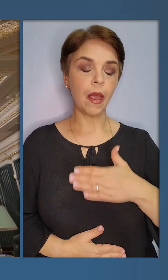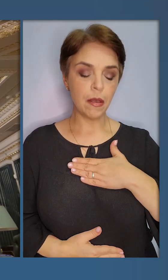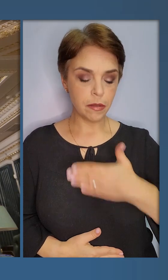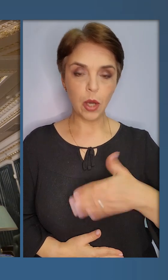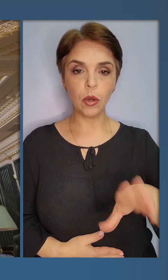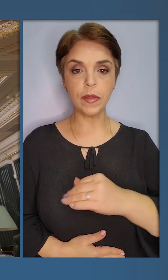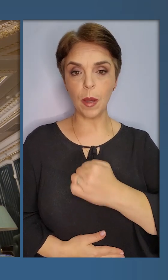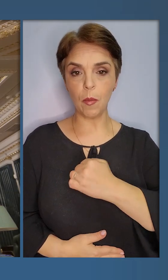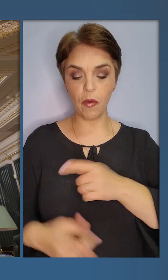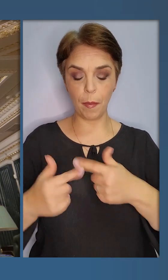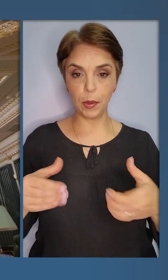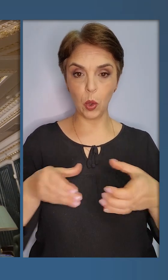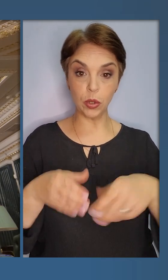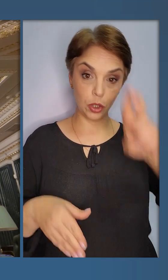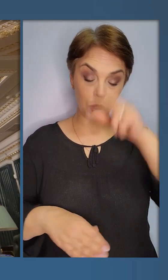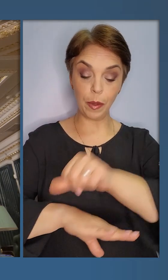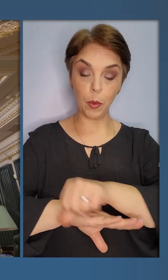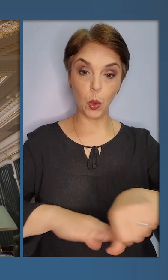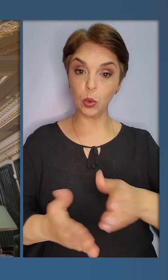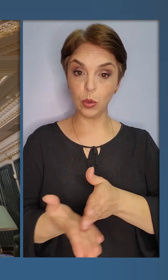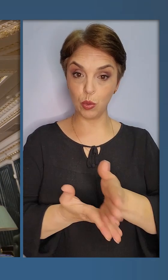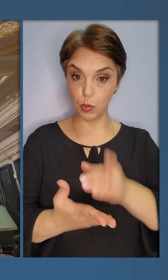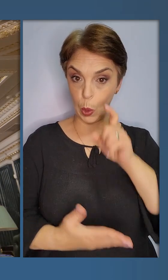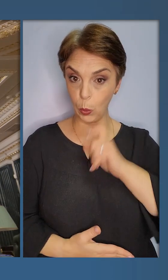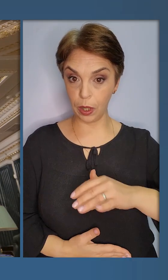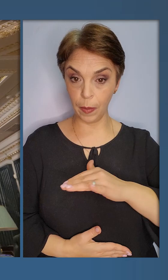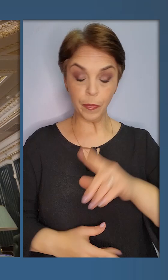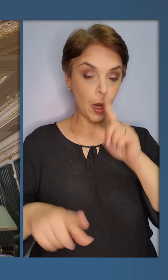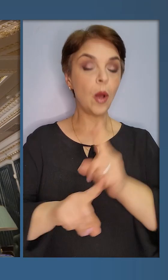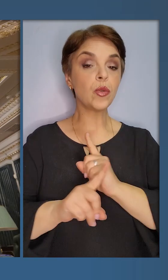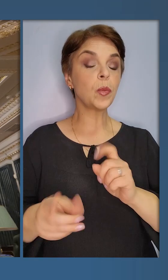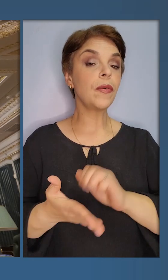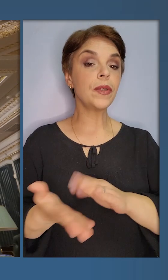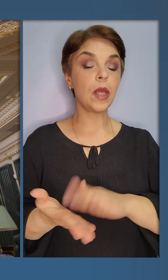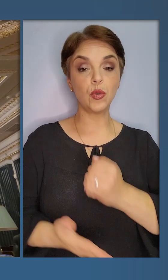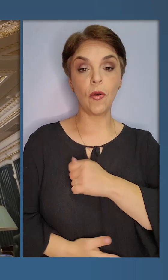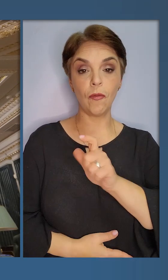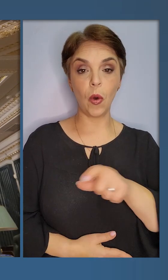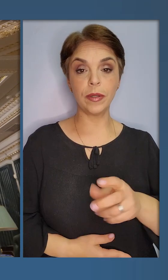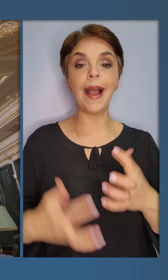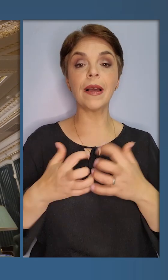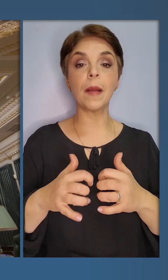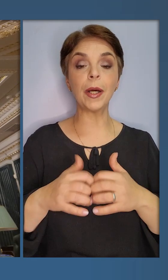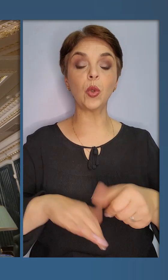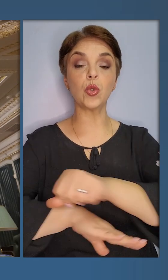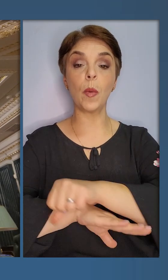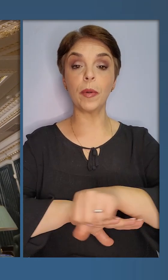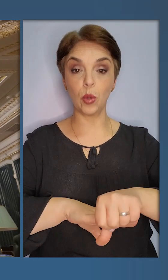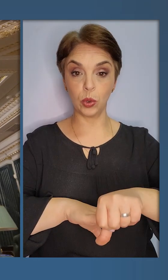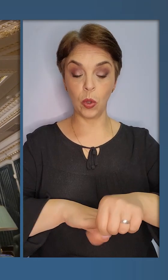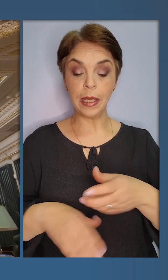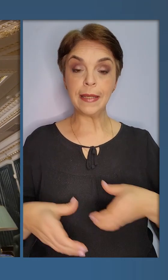Дякую всім бойовим підрозділам Державної прикордонної служби України. Особливо відзначу воїнів Краматорського